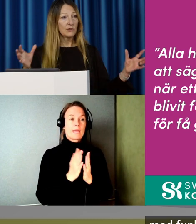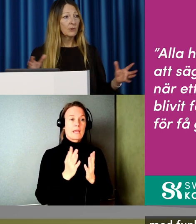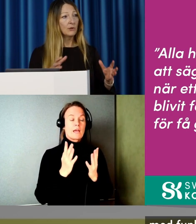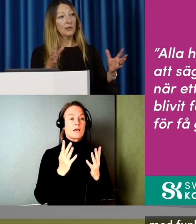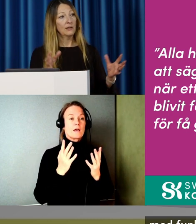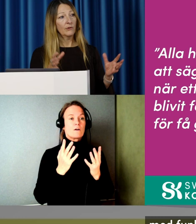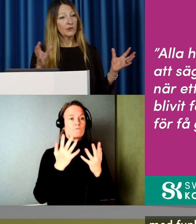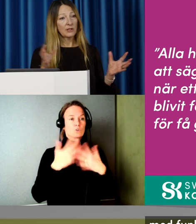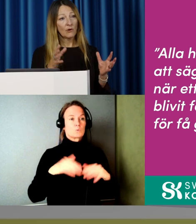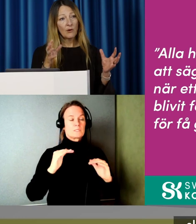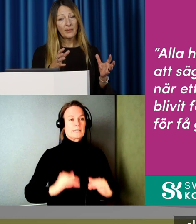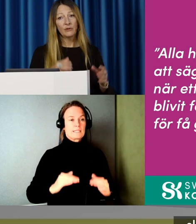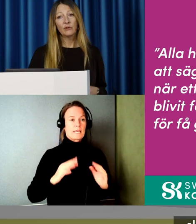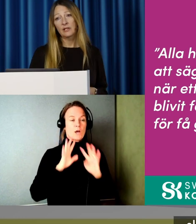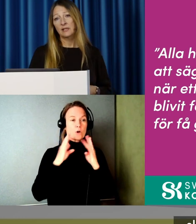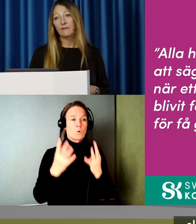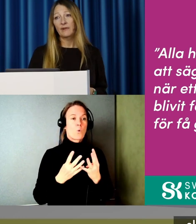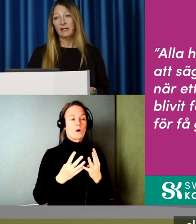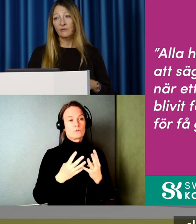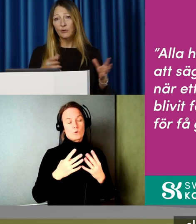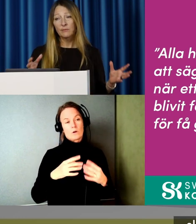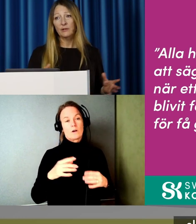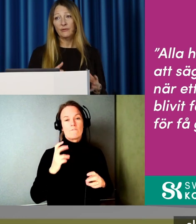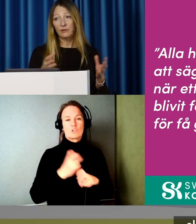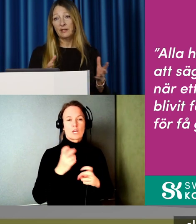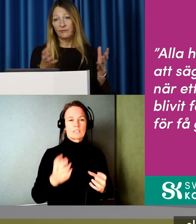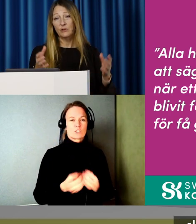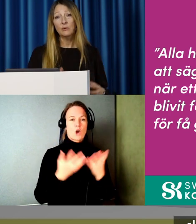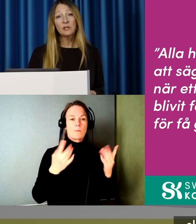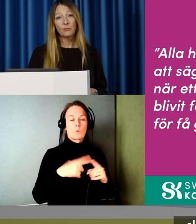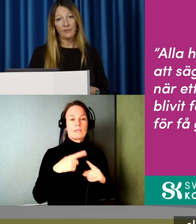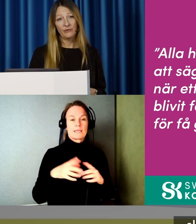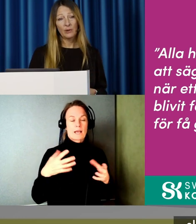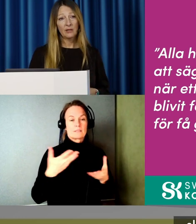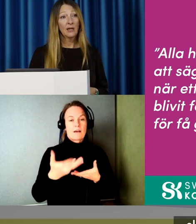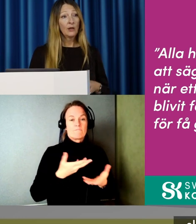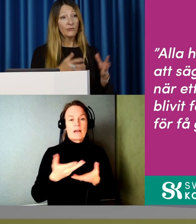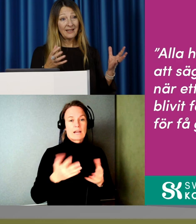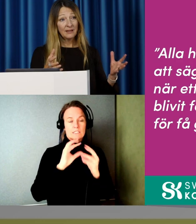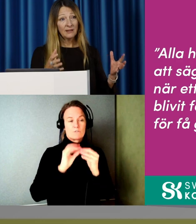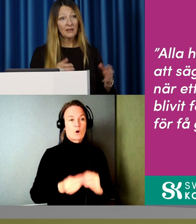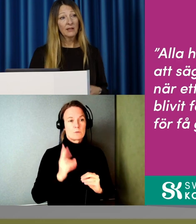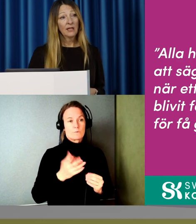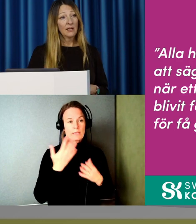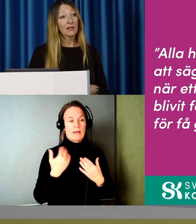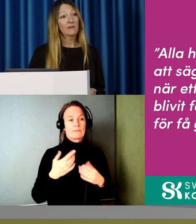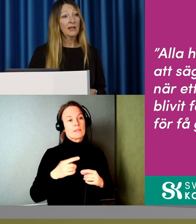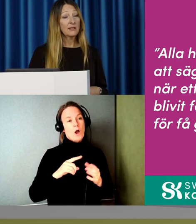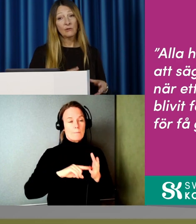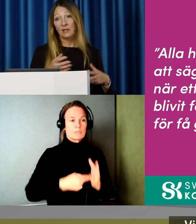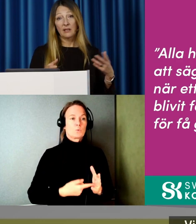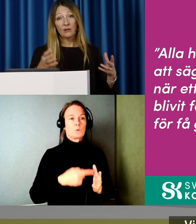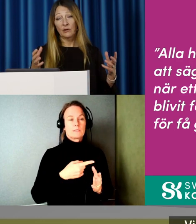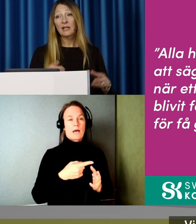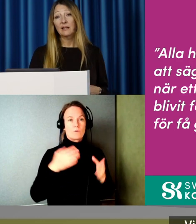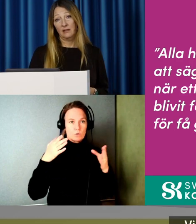personärsråd och andra. Och försöka skapa nya samverkansformer för att liksom få ljus på de här frågorna. Hur viktigt det är. Vi